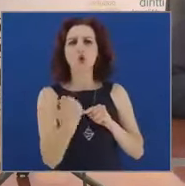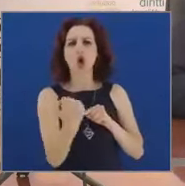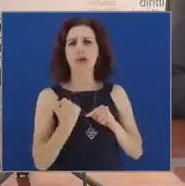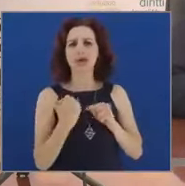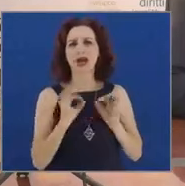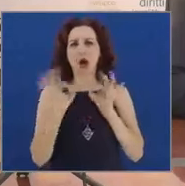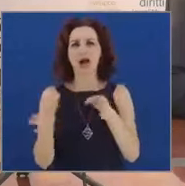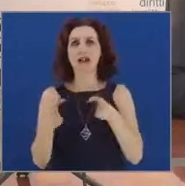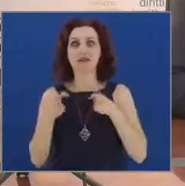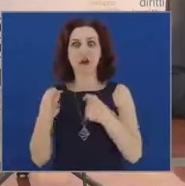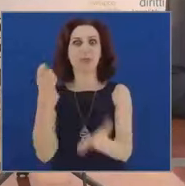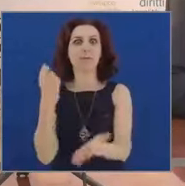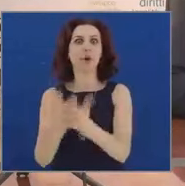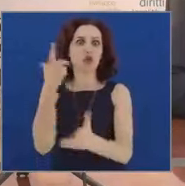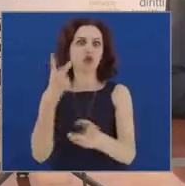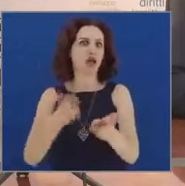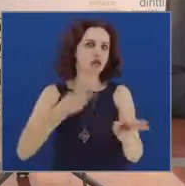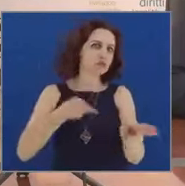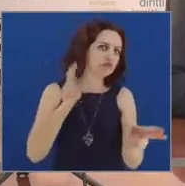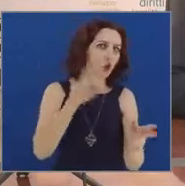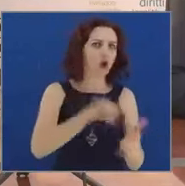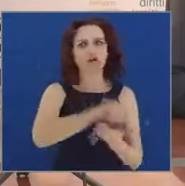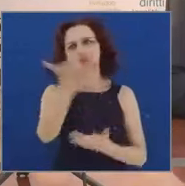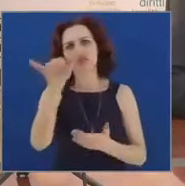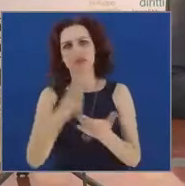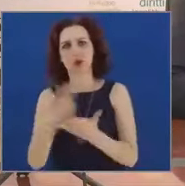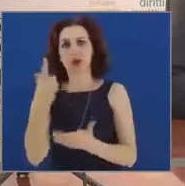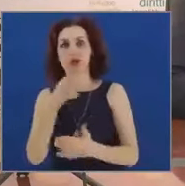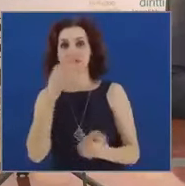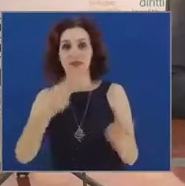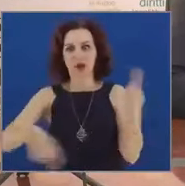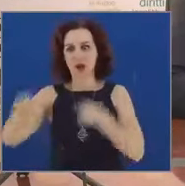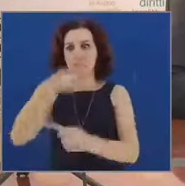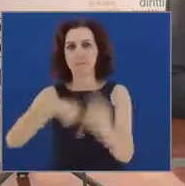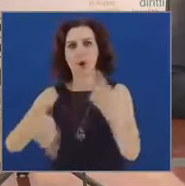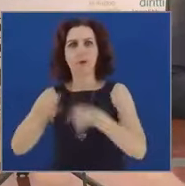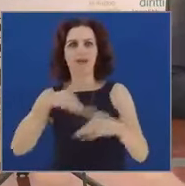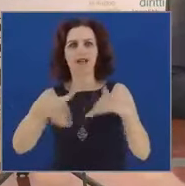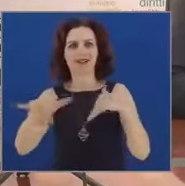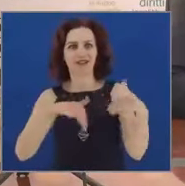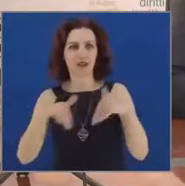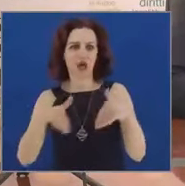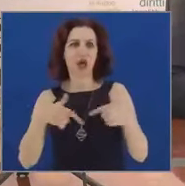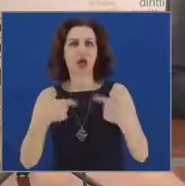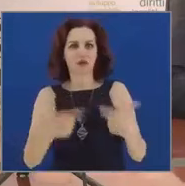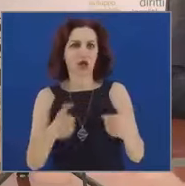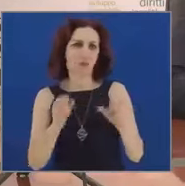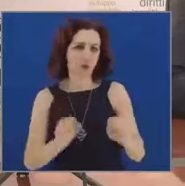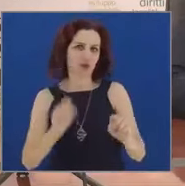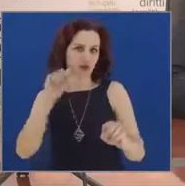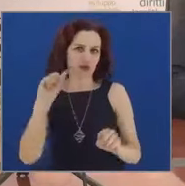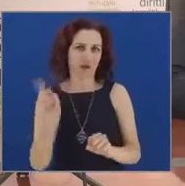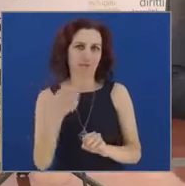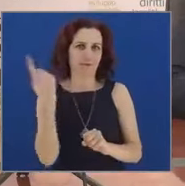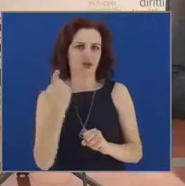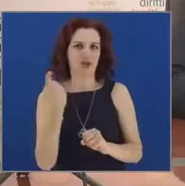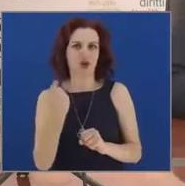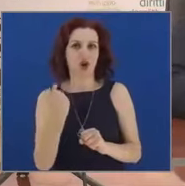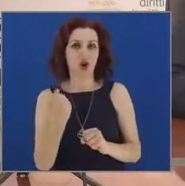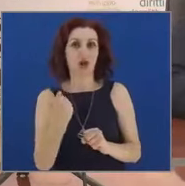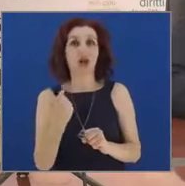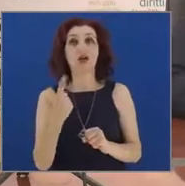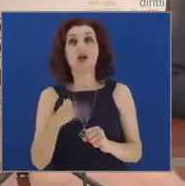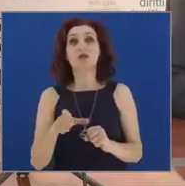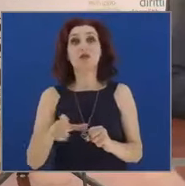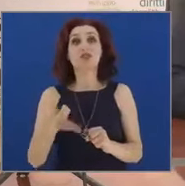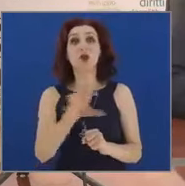aumentare il livello delle opportunità di mobilità e quindi di tutte le opportunità conseguenti alla mobilità, essendo questa la regione nella